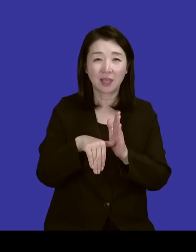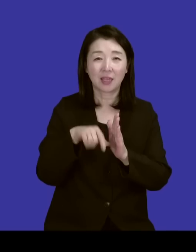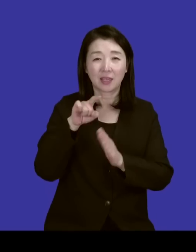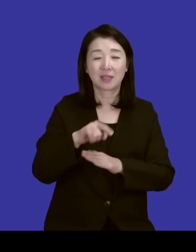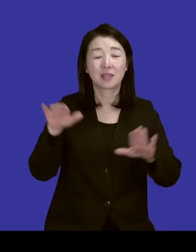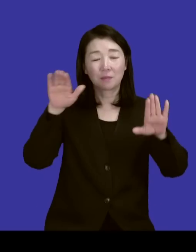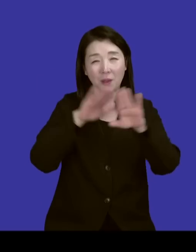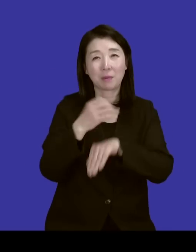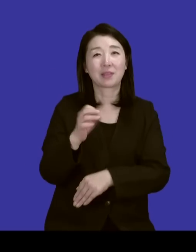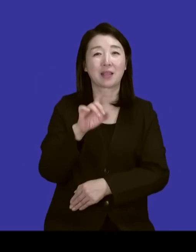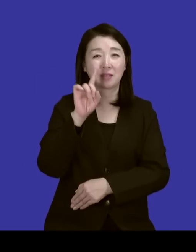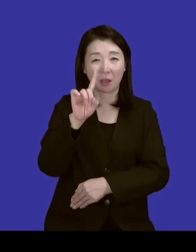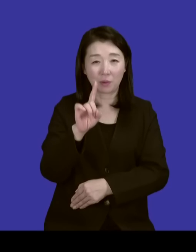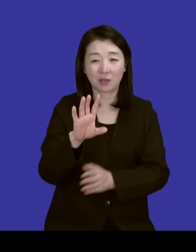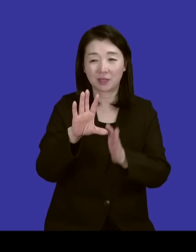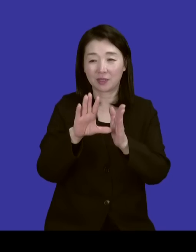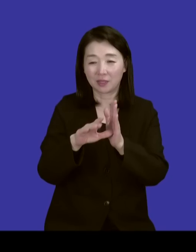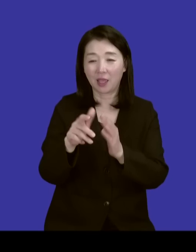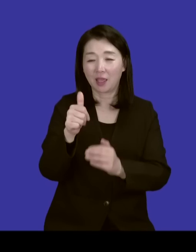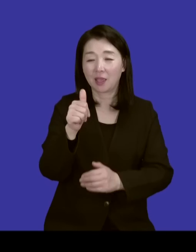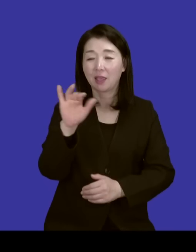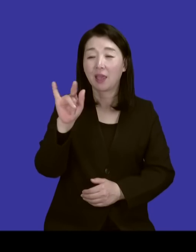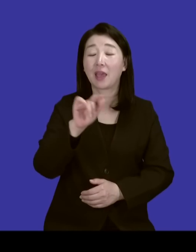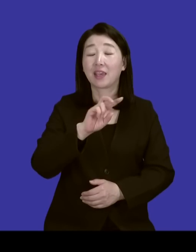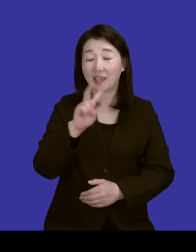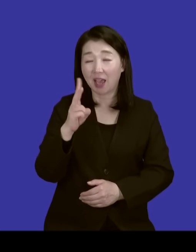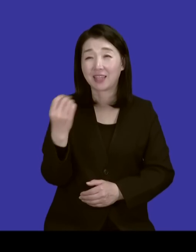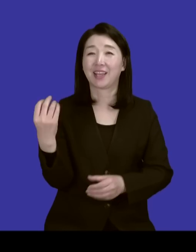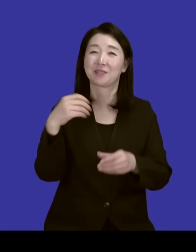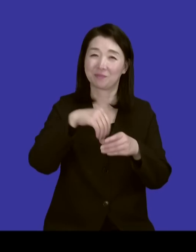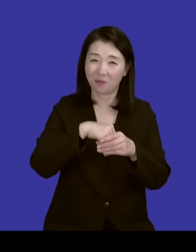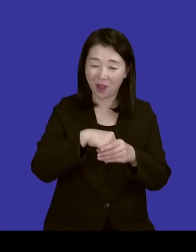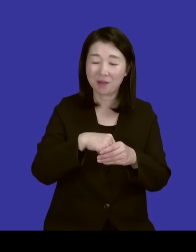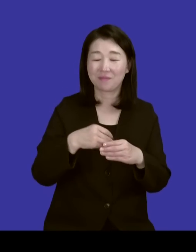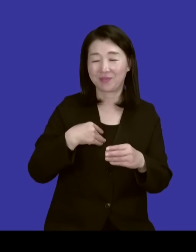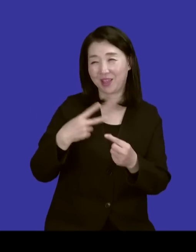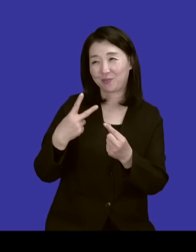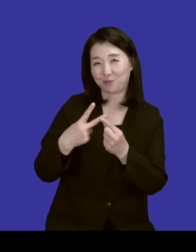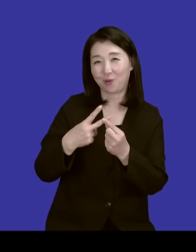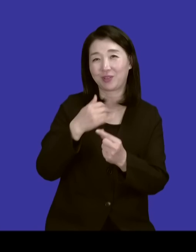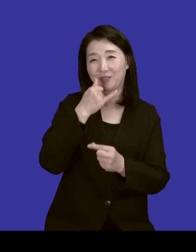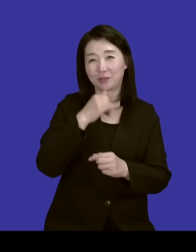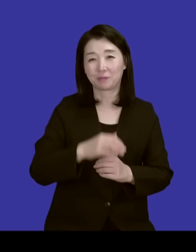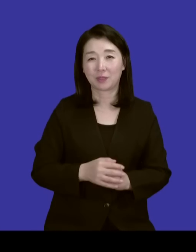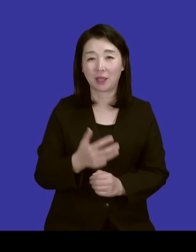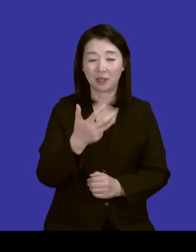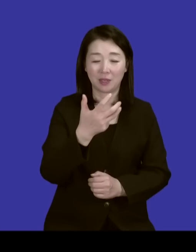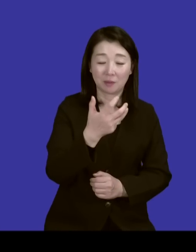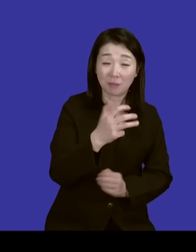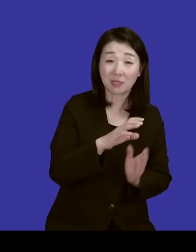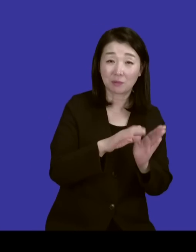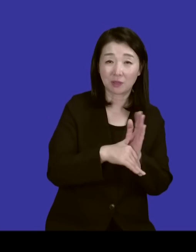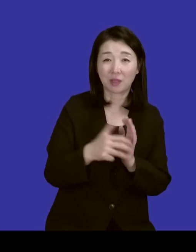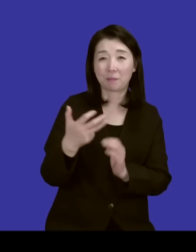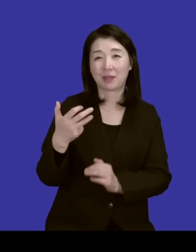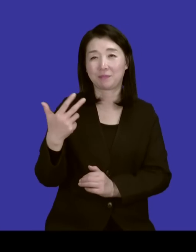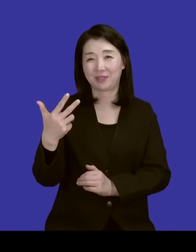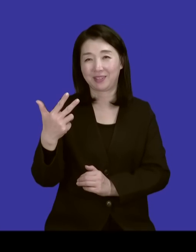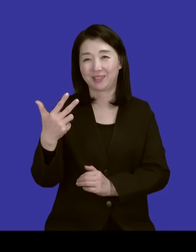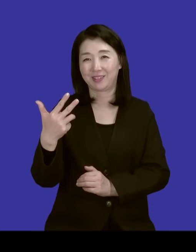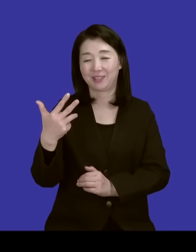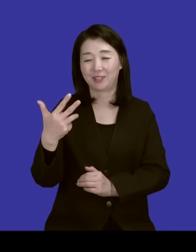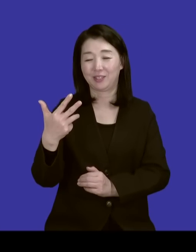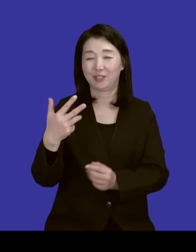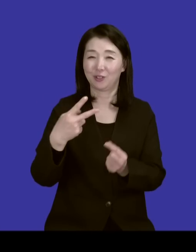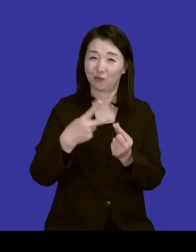실었죠. 그래서 이제 저한테는 두 번의 어떤 그런 이벤트가 되는 거죠. 80년도가 있고 87년도가 있고.